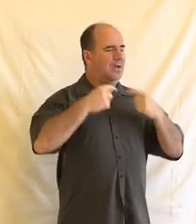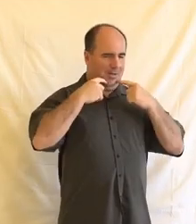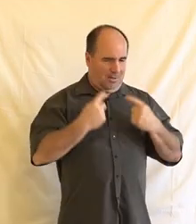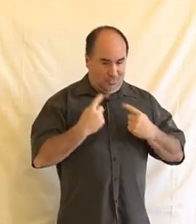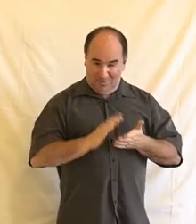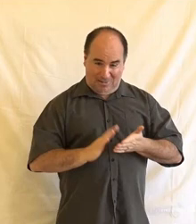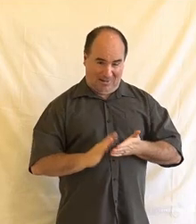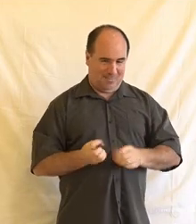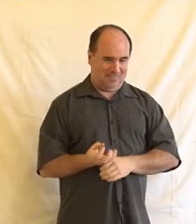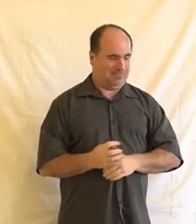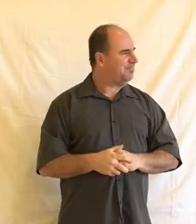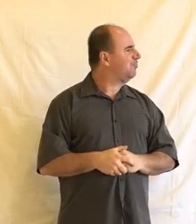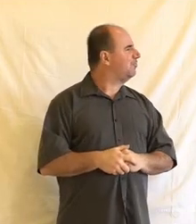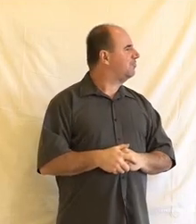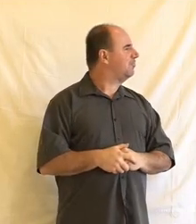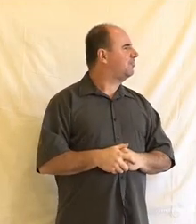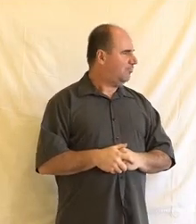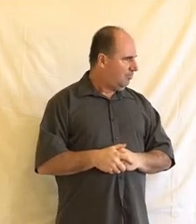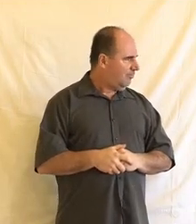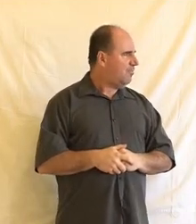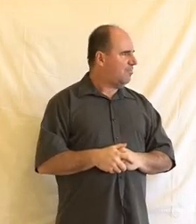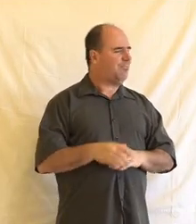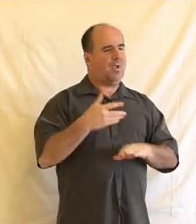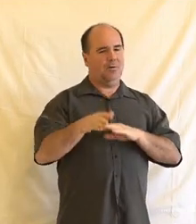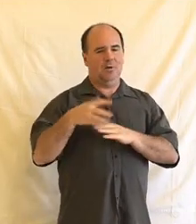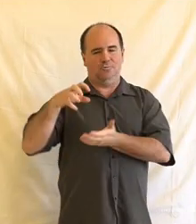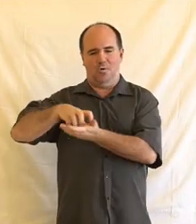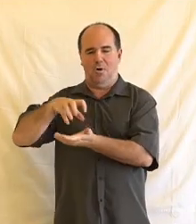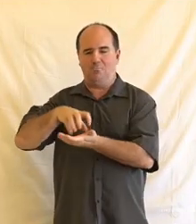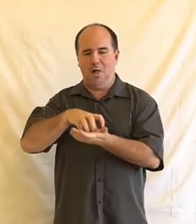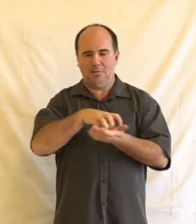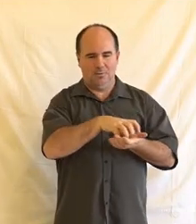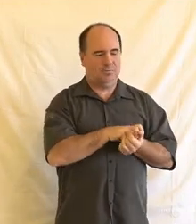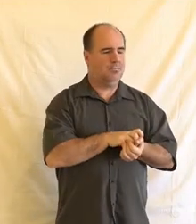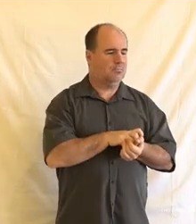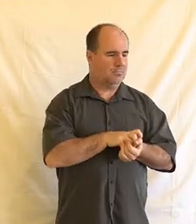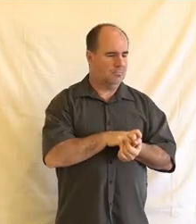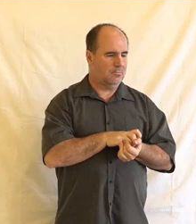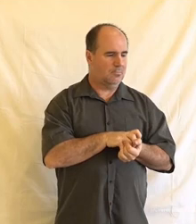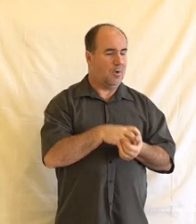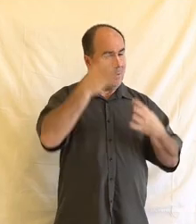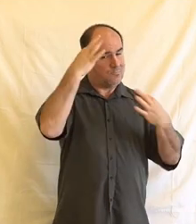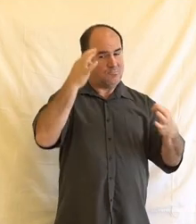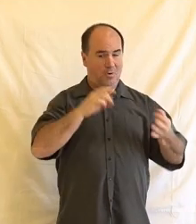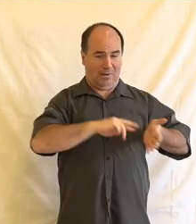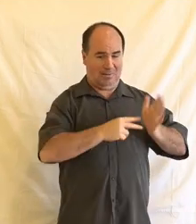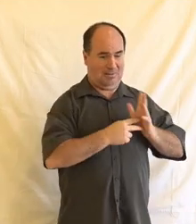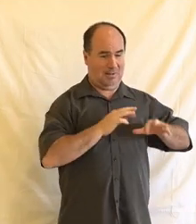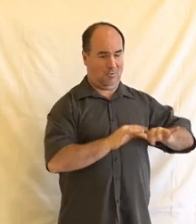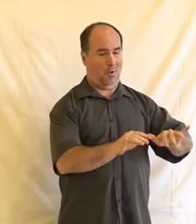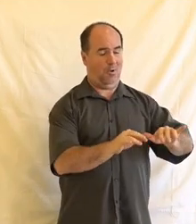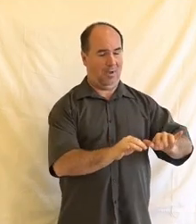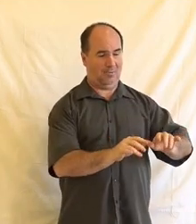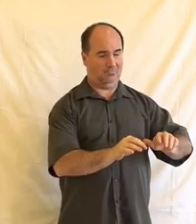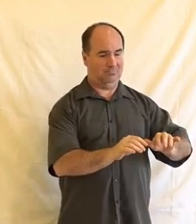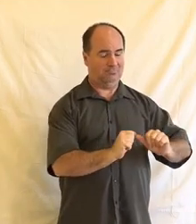sprint teda. Ale další třeba oblasti, ve kterých ta moderní technologie můžou a budou mít dopad,